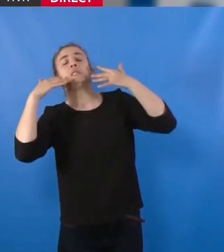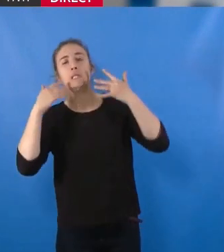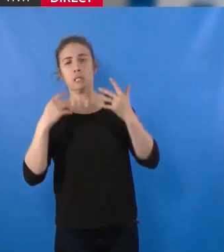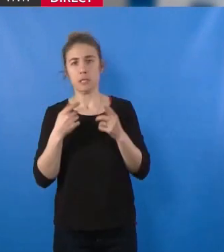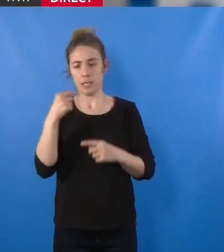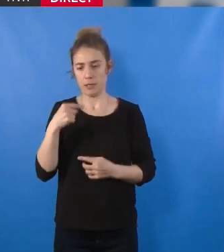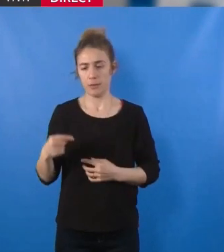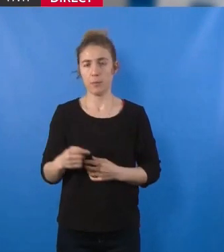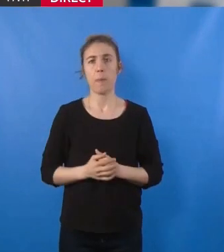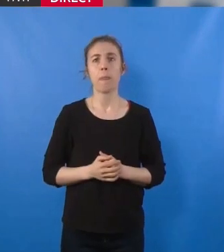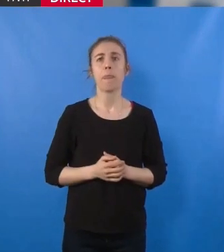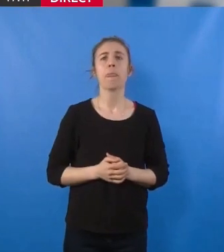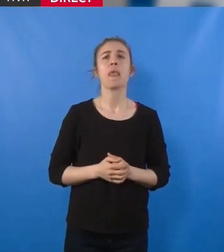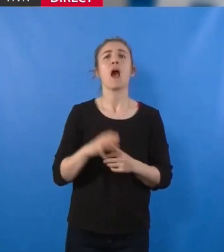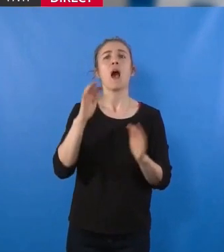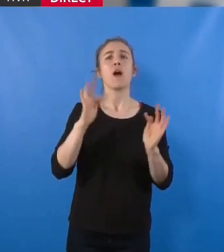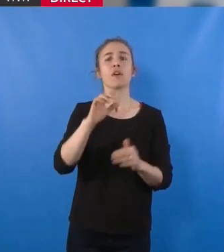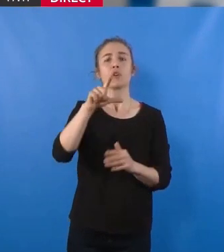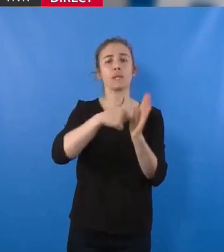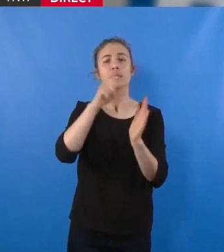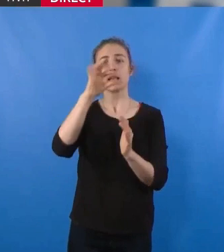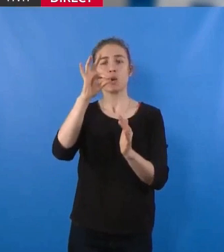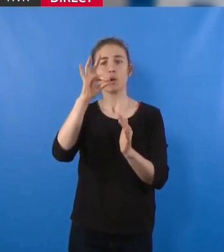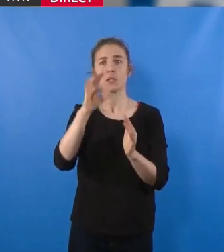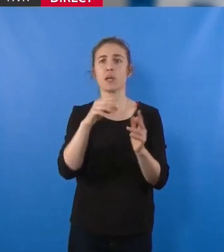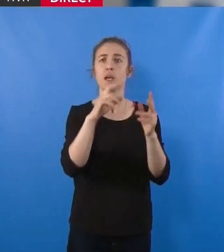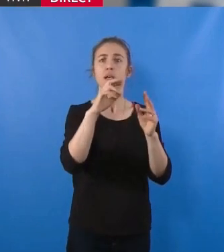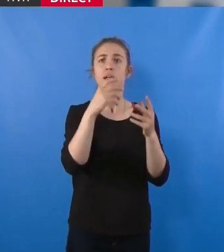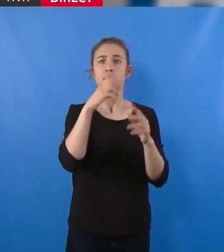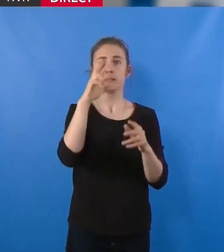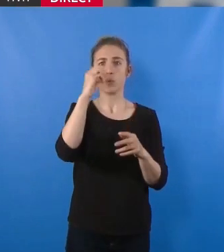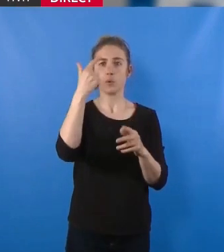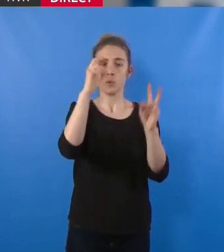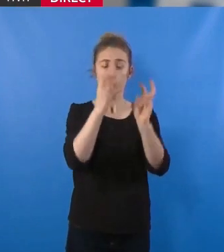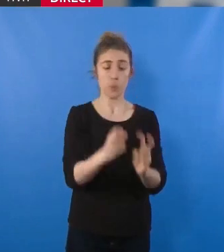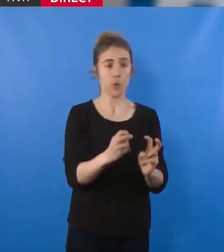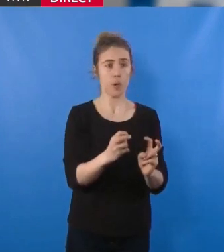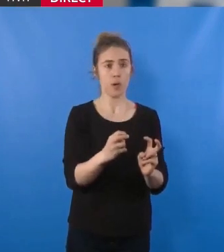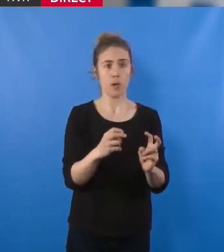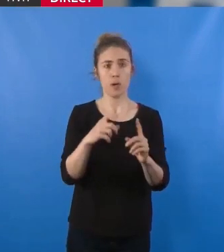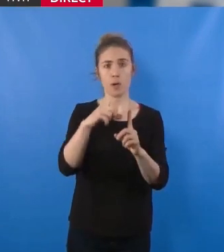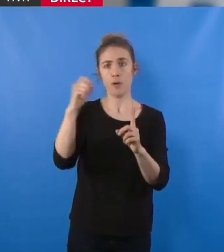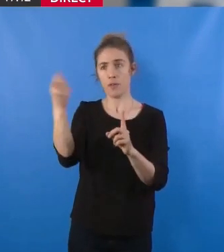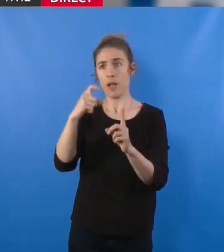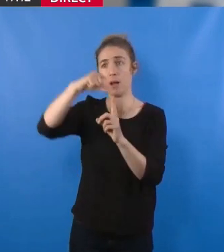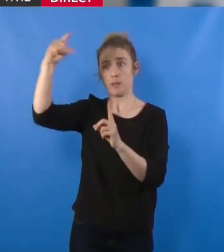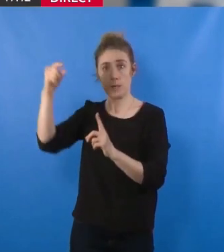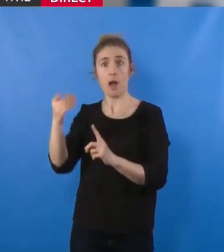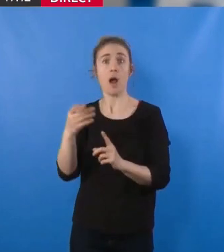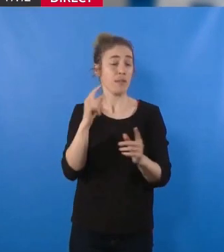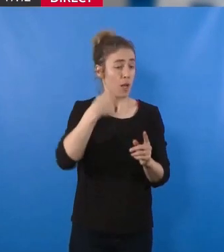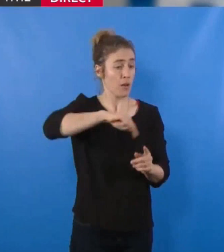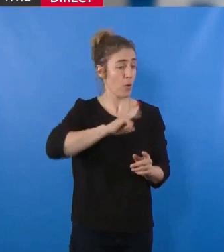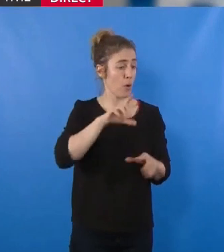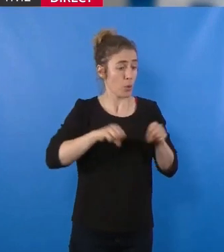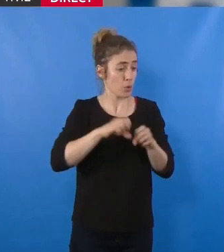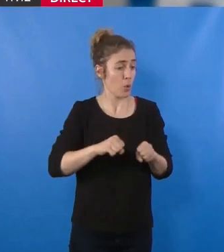à 2050 fixée par la COP et approuvée par le Concert des Nations Raisonnables, la France va devoir doubler sa production décarbonée